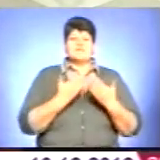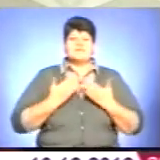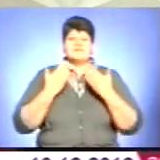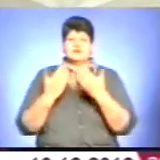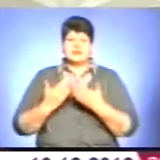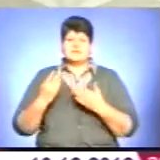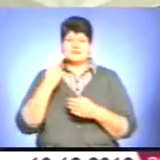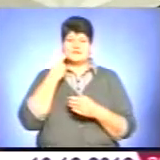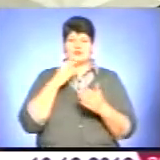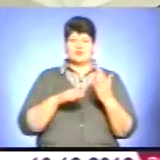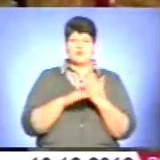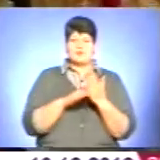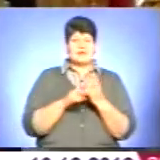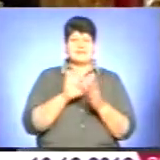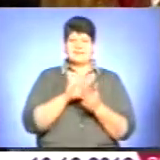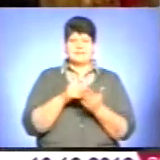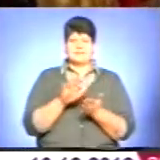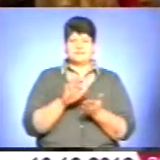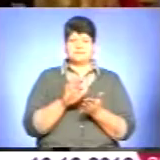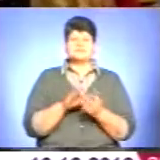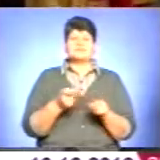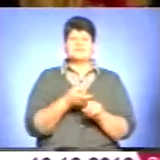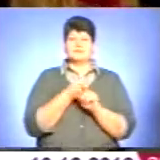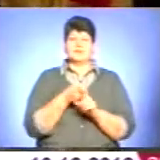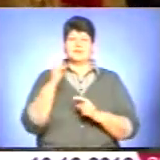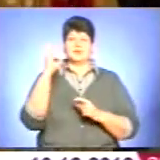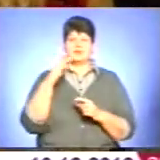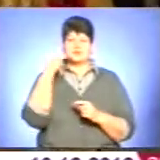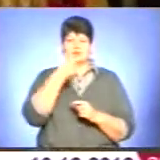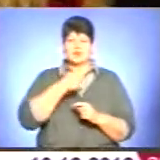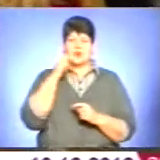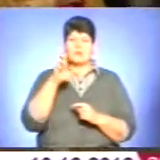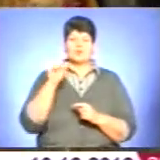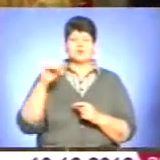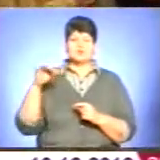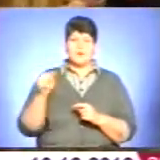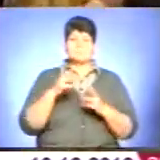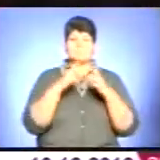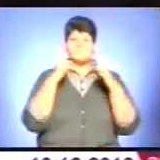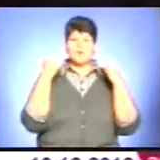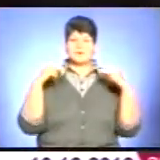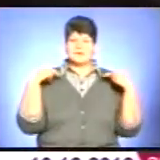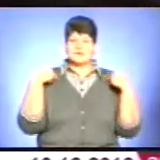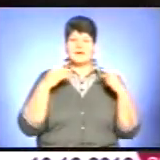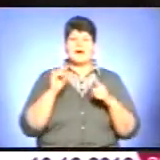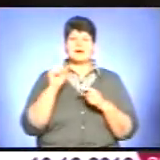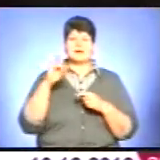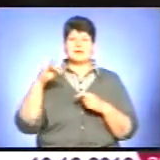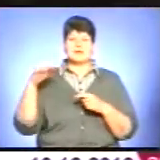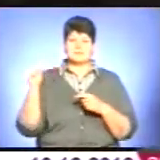завжди допомагали, ніколи не муляли. З нагоди трьохсотліття із дня заснування Бурчицького монастиря архієпископ і митрополит